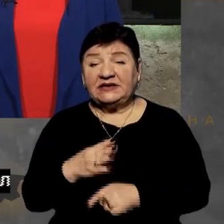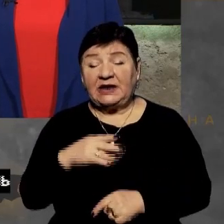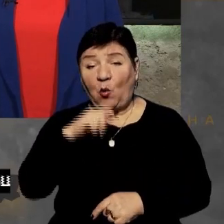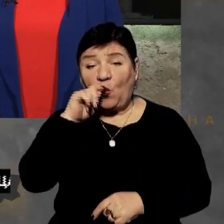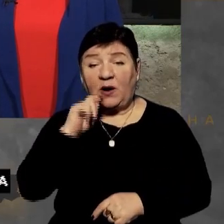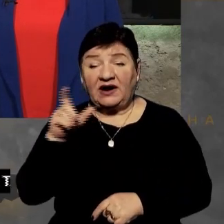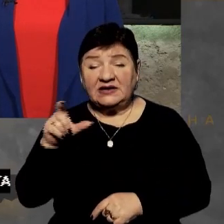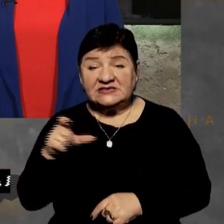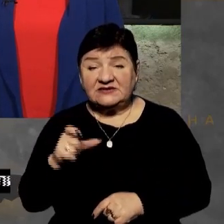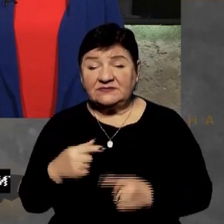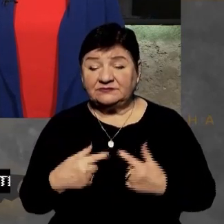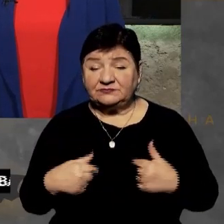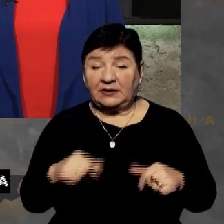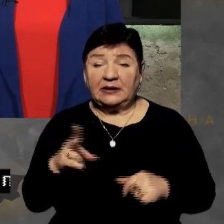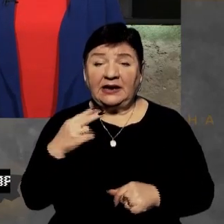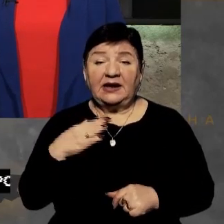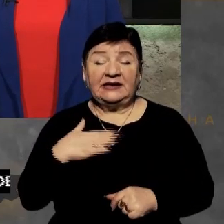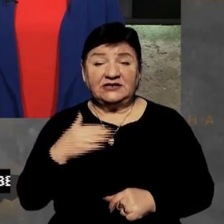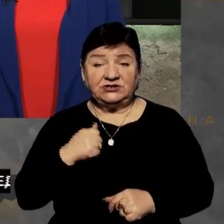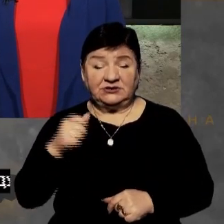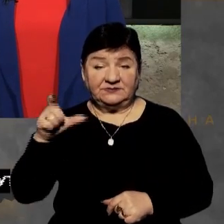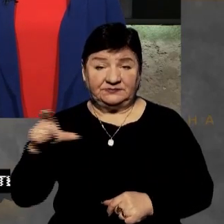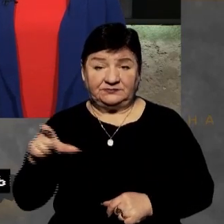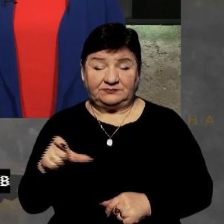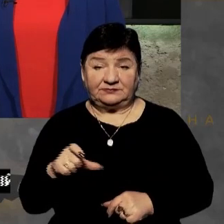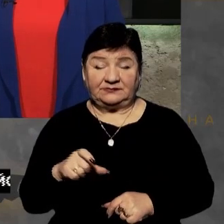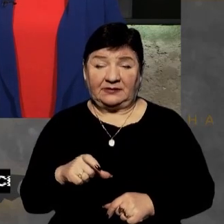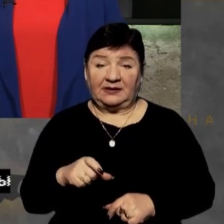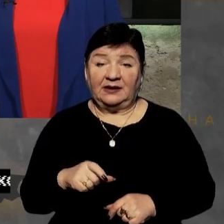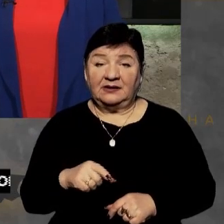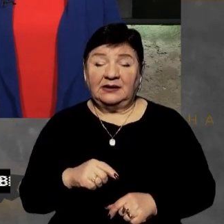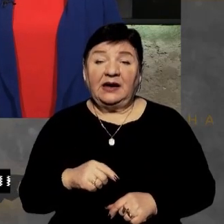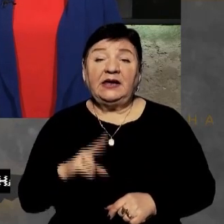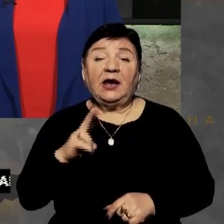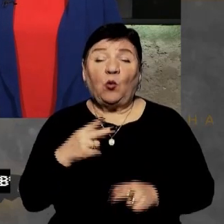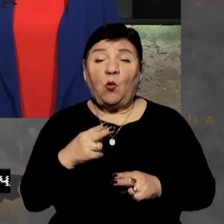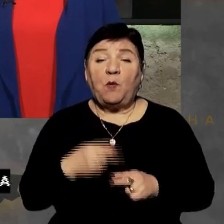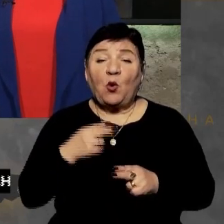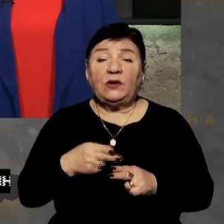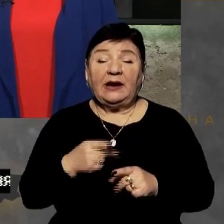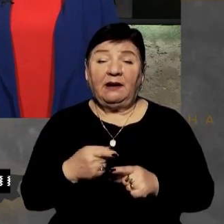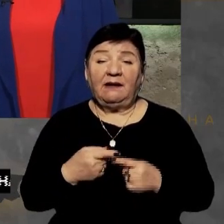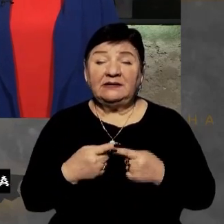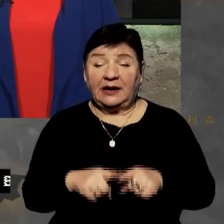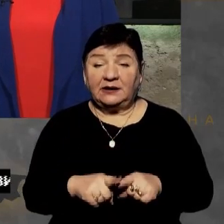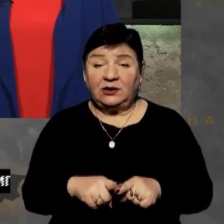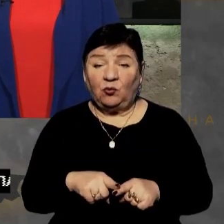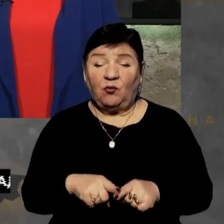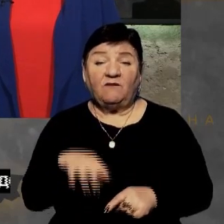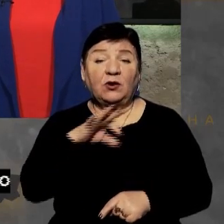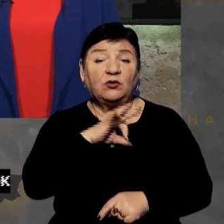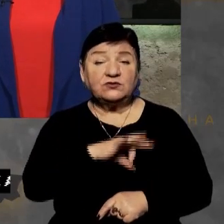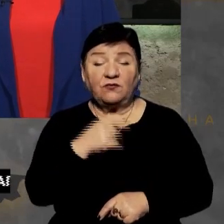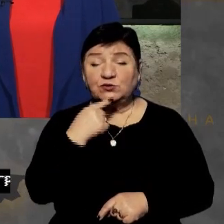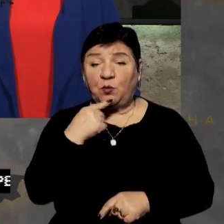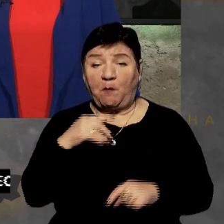з запорних пунктів, де засіли наші побратіли. До речі, яку вони бронетехніку використовують для прикриття своєї піходи під час спроб